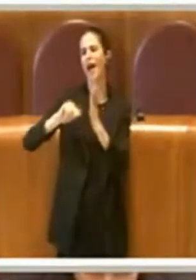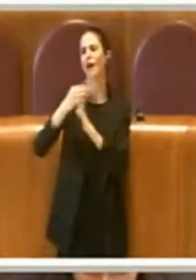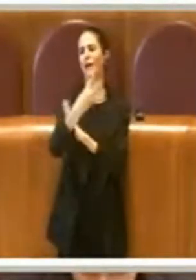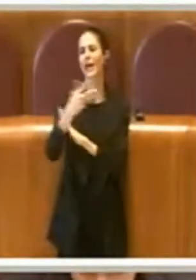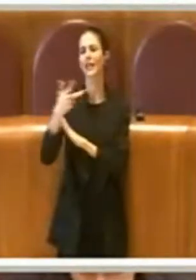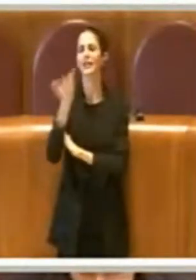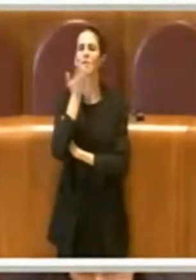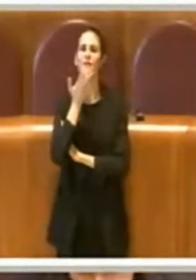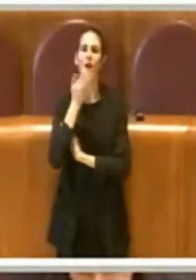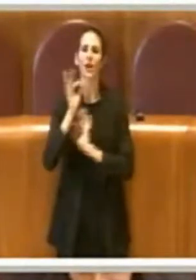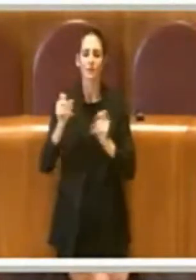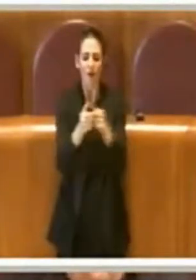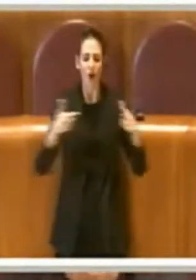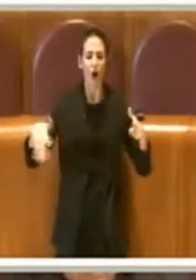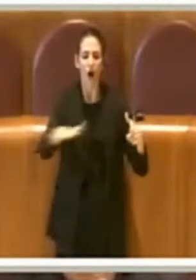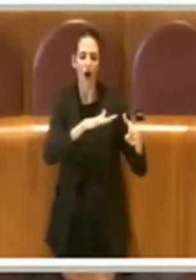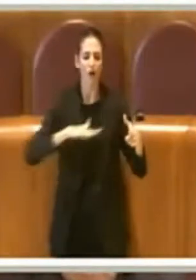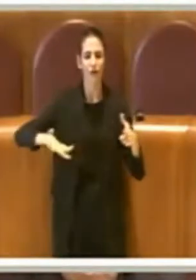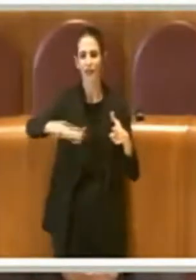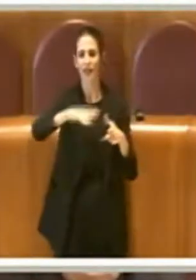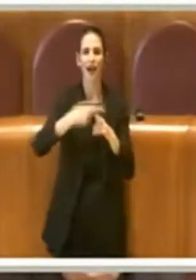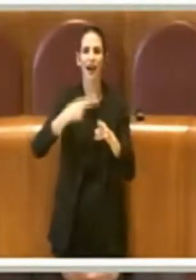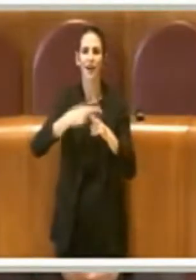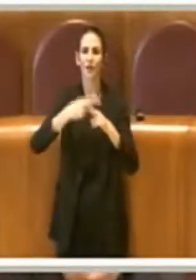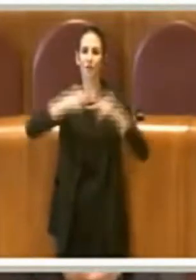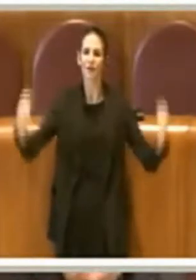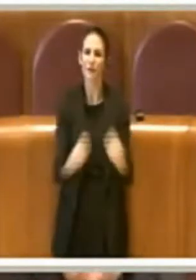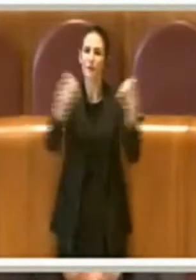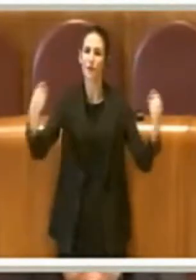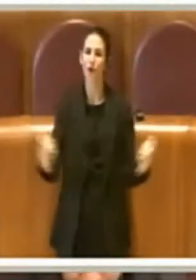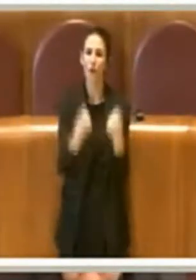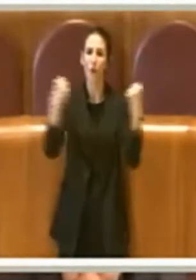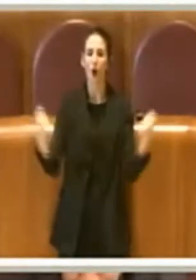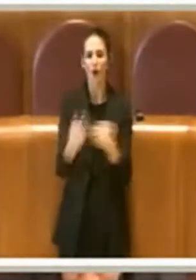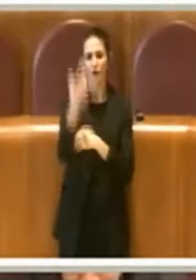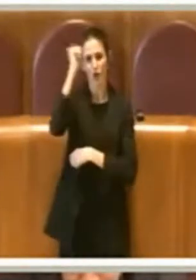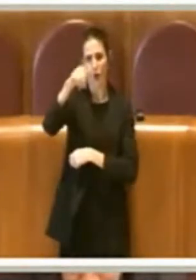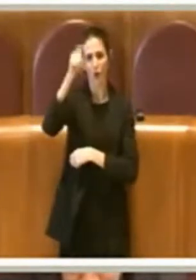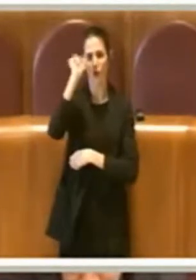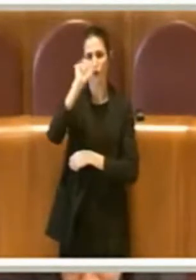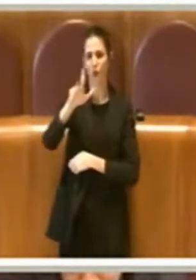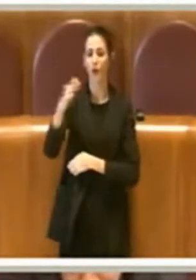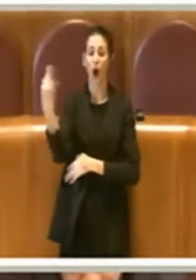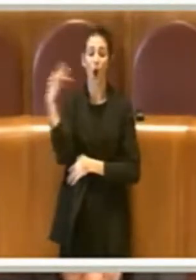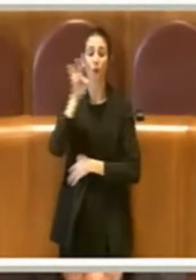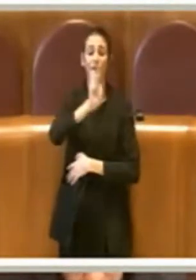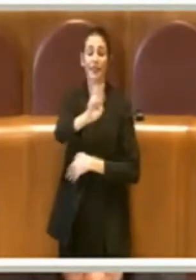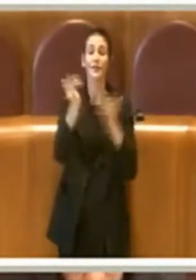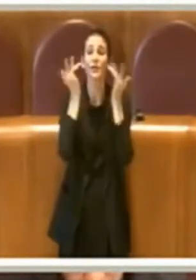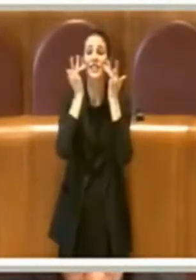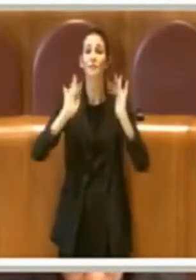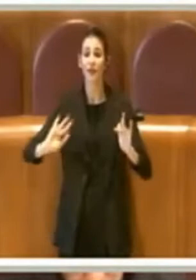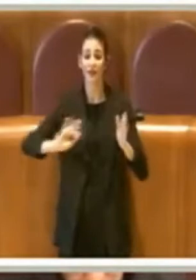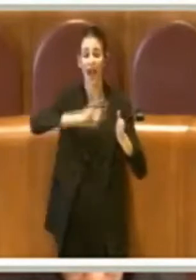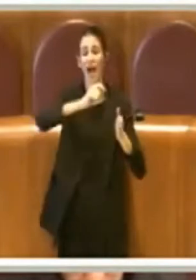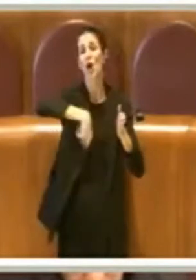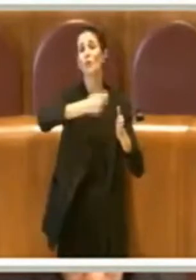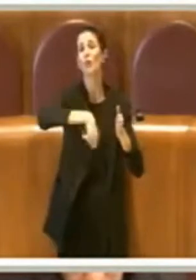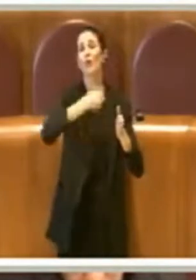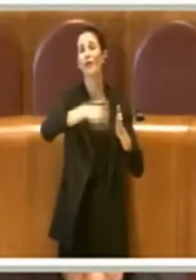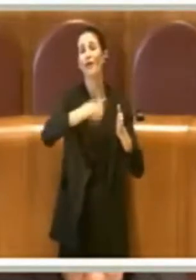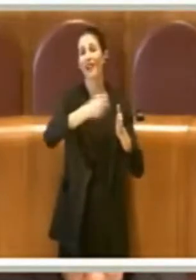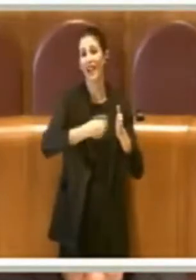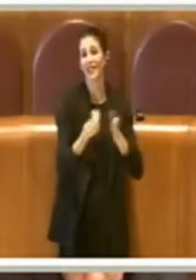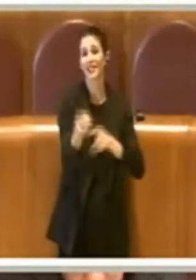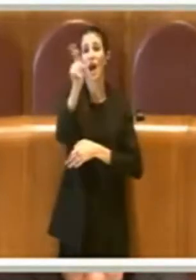culturale in città proprio con l'obiettivo di semplificare i processi burocratici e di sgravare i